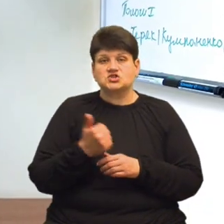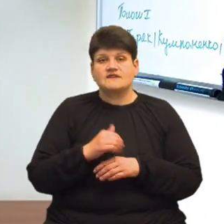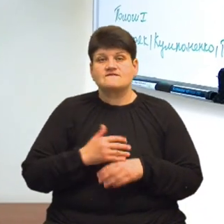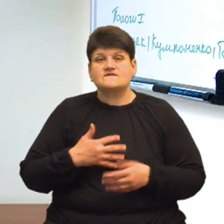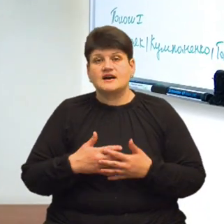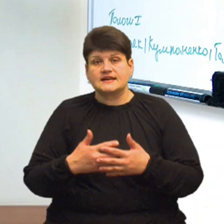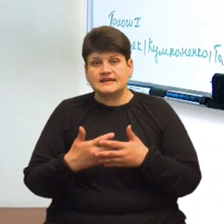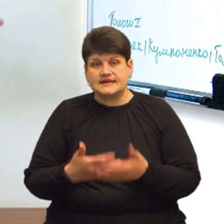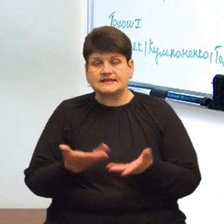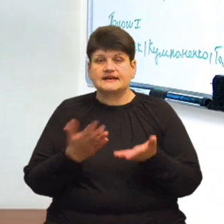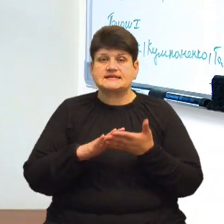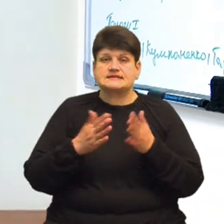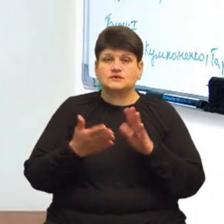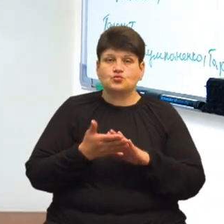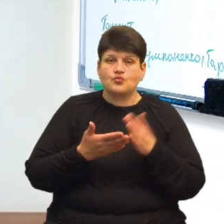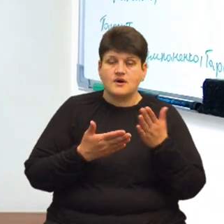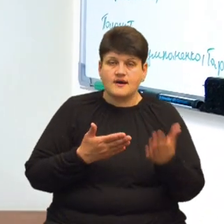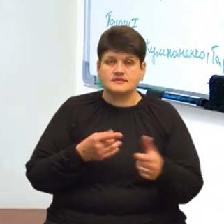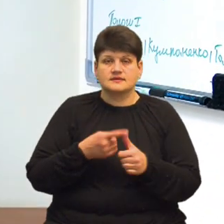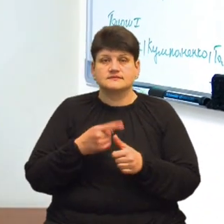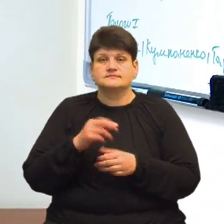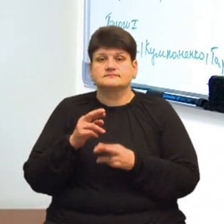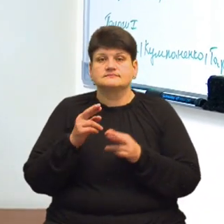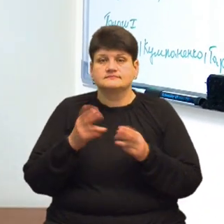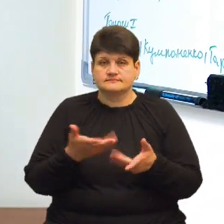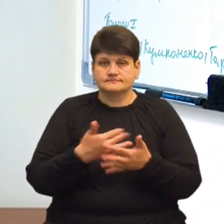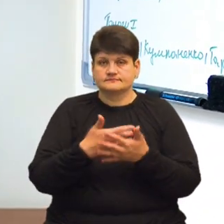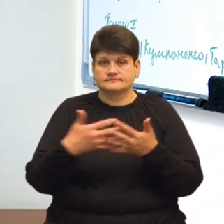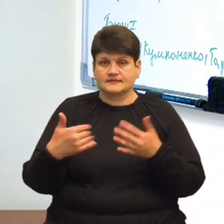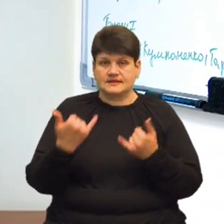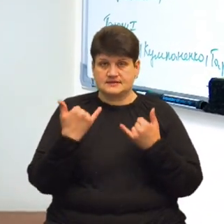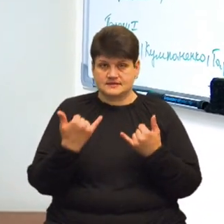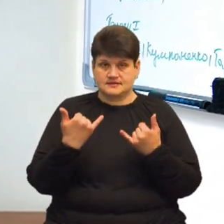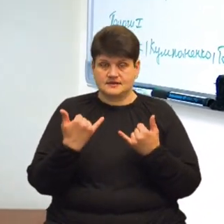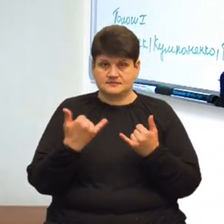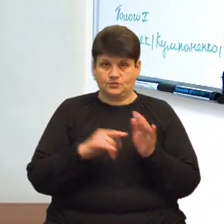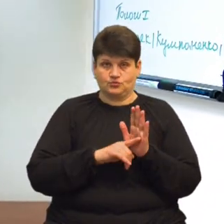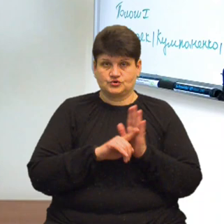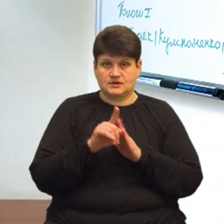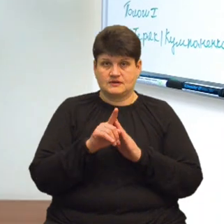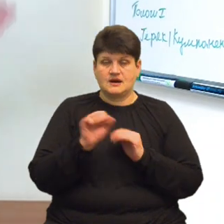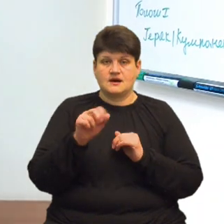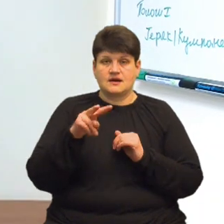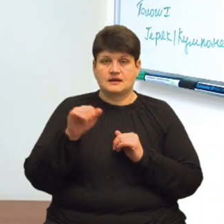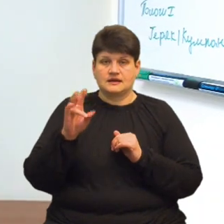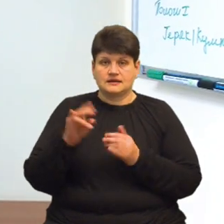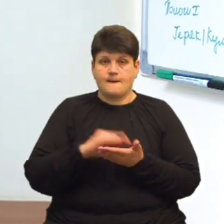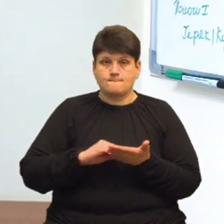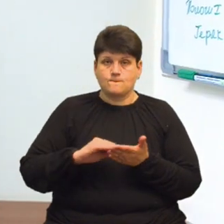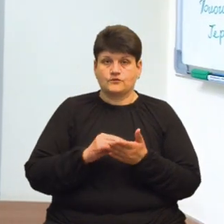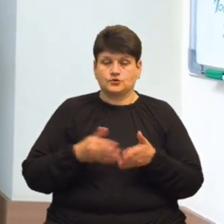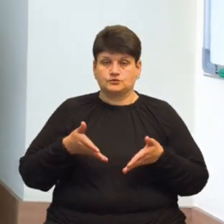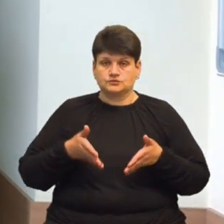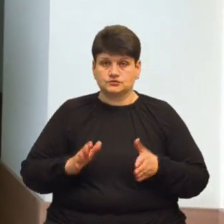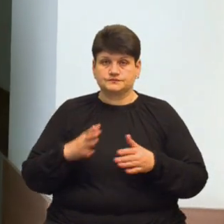яка акушерська ситуація. І зараз ми з першого роздалу почнемо, у нас Аліна, повторні пологи в неї, вона